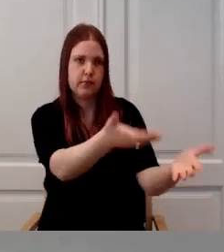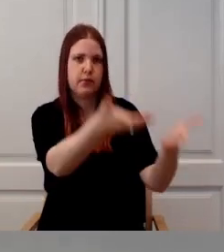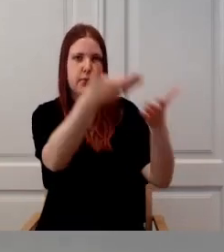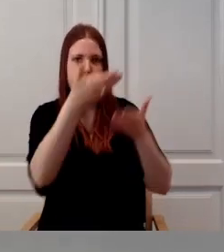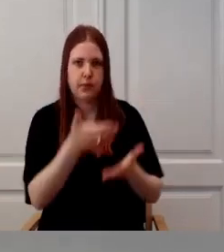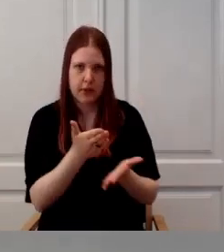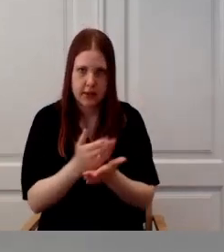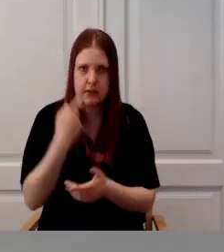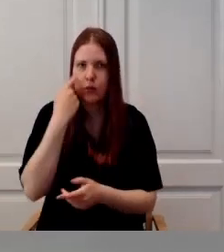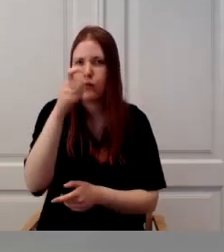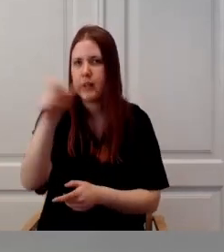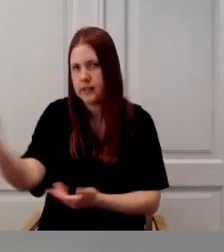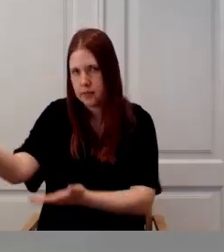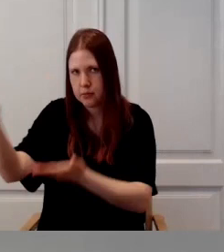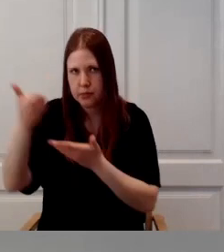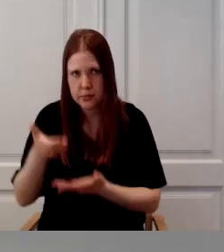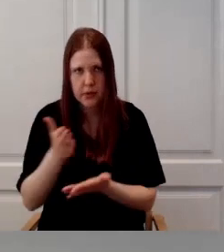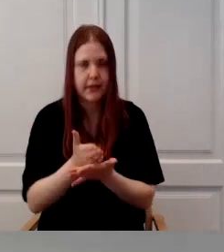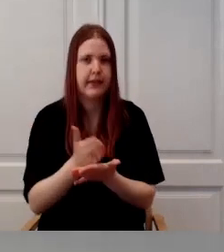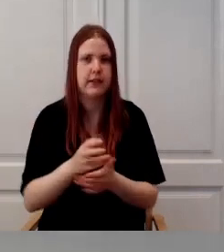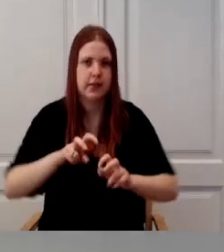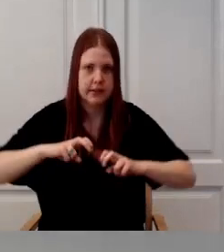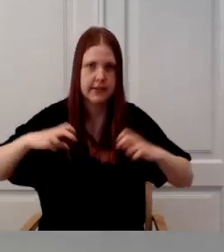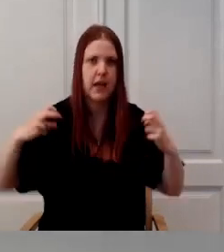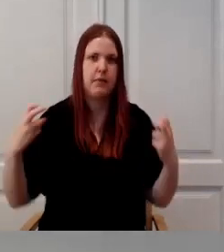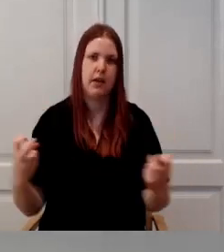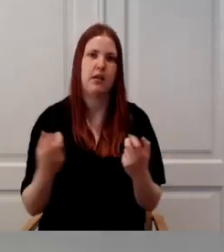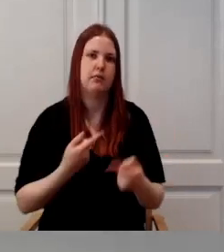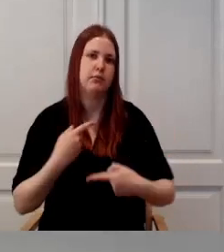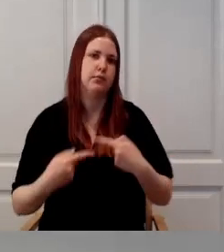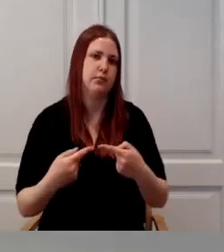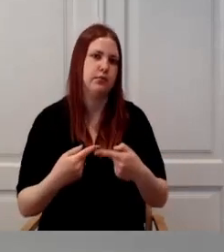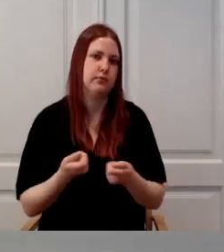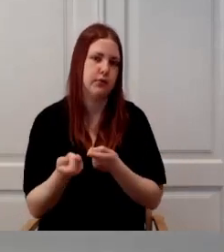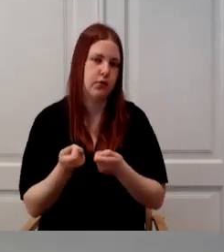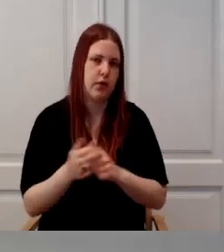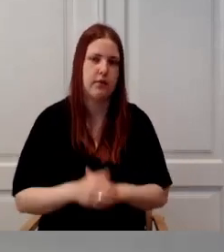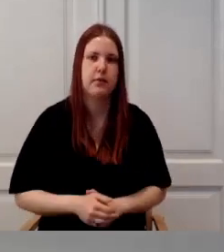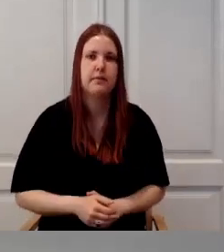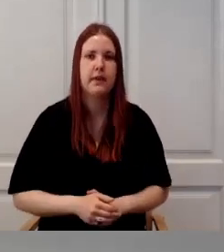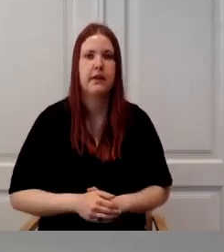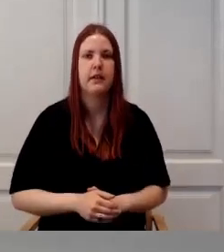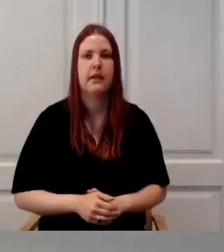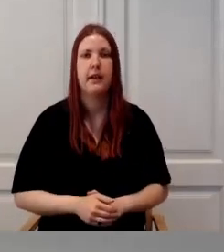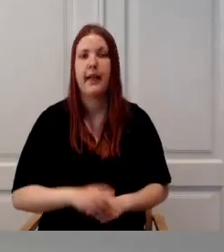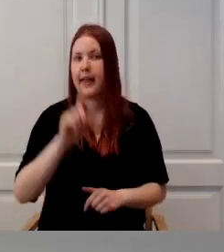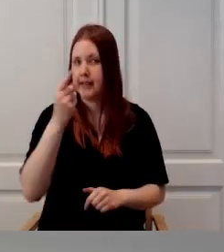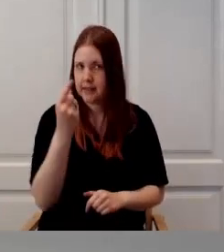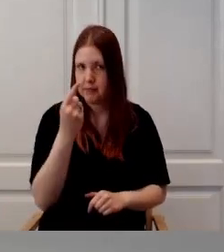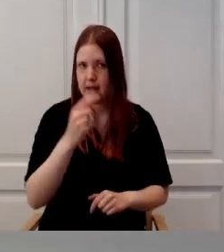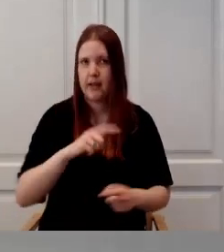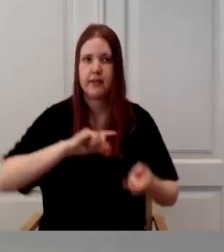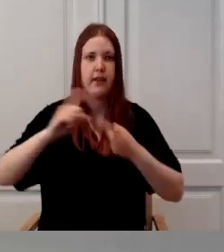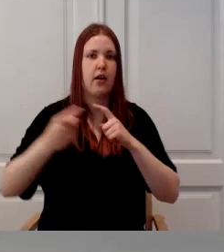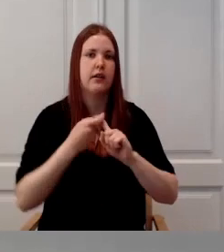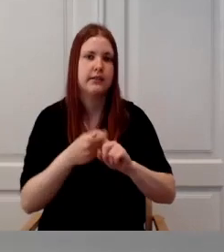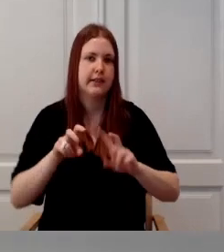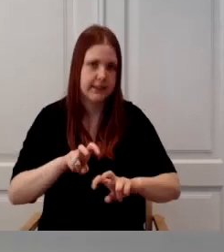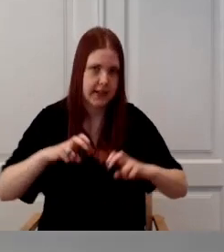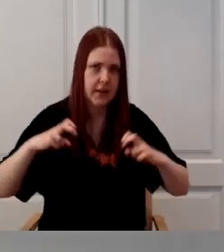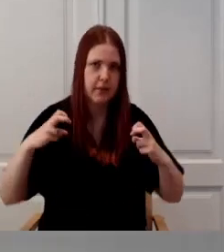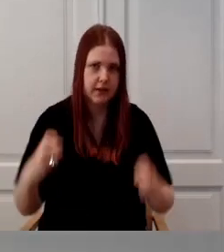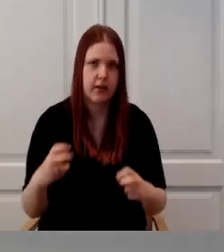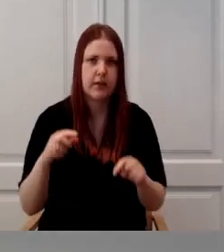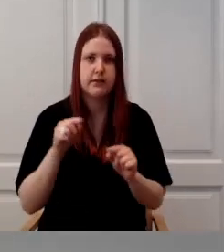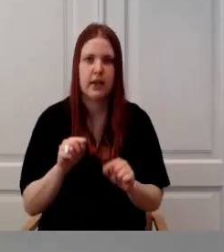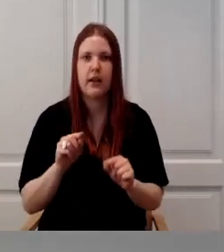teiselt ju huvilised. Siis tegelikult on veel plaanis pärast seda, see on siis esimene tagasi semine, kus tegelikult esmas sellist